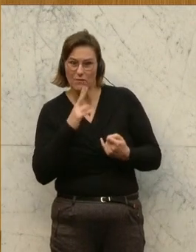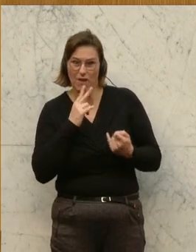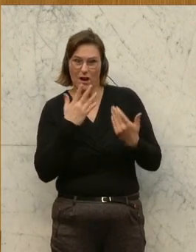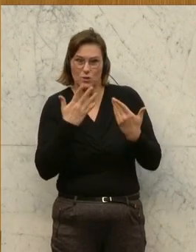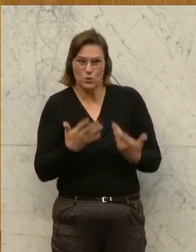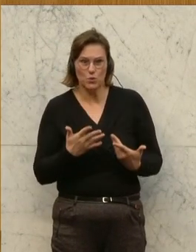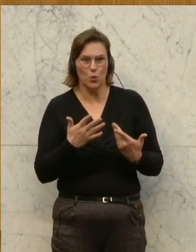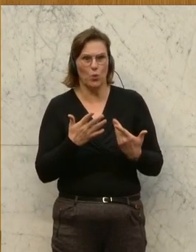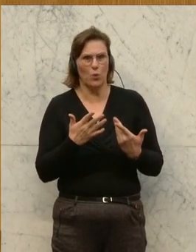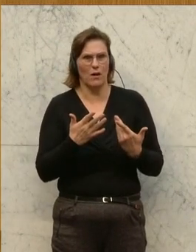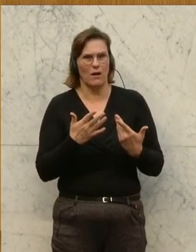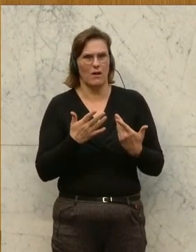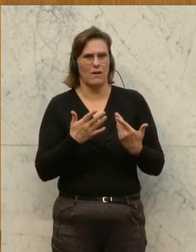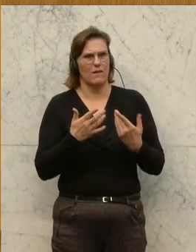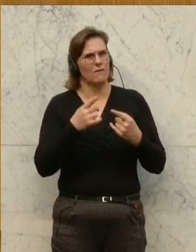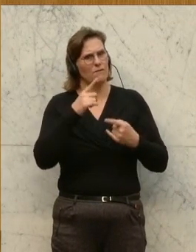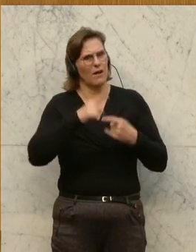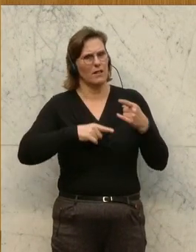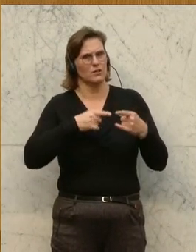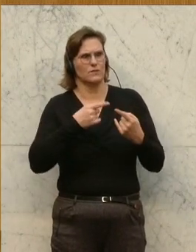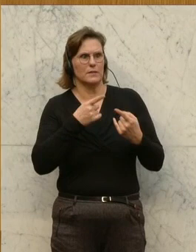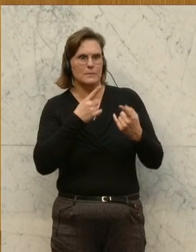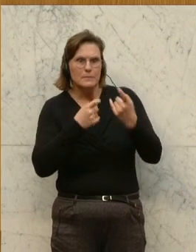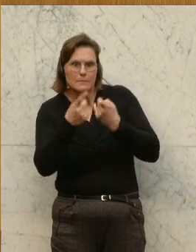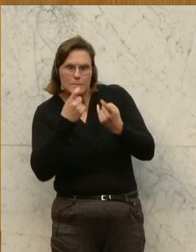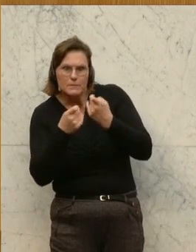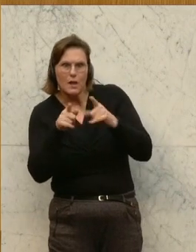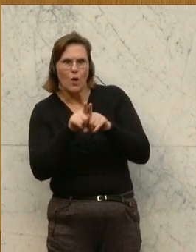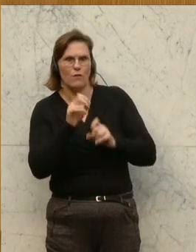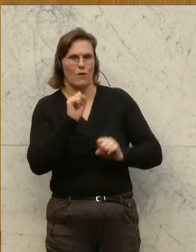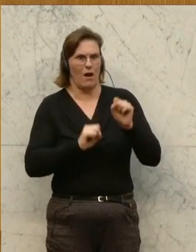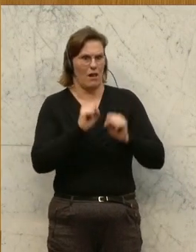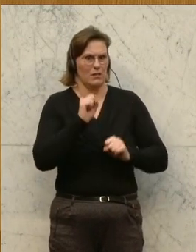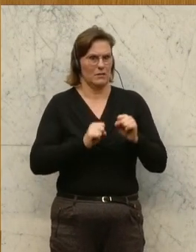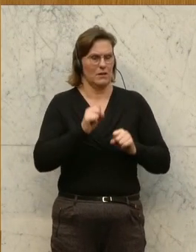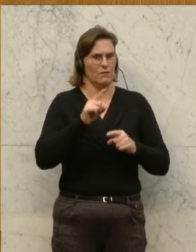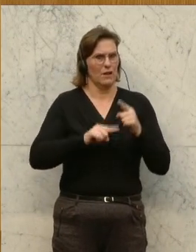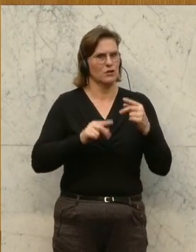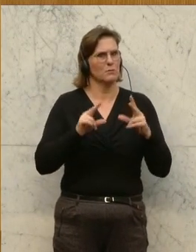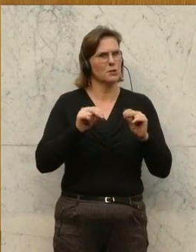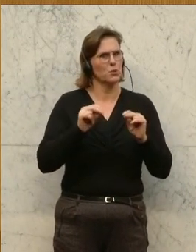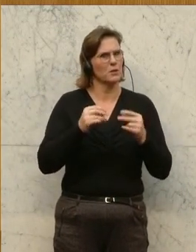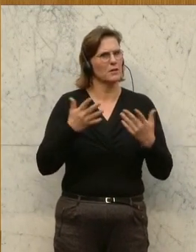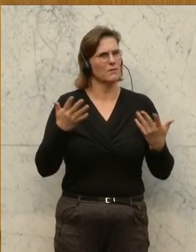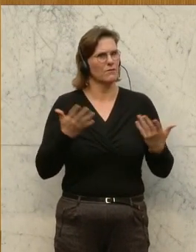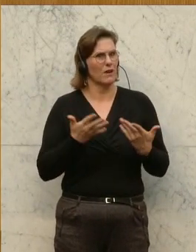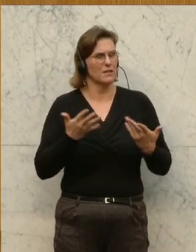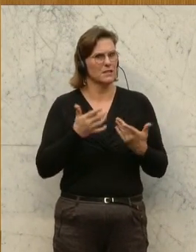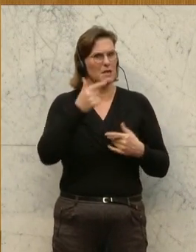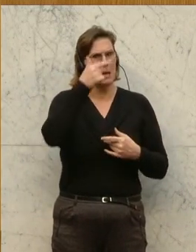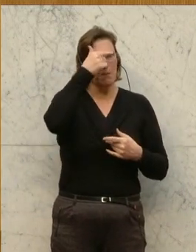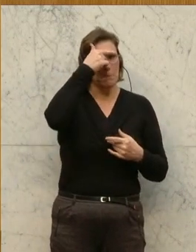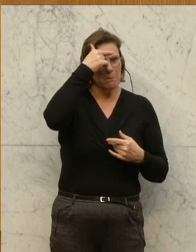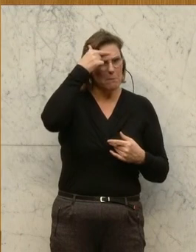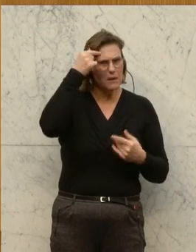vollkommen falsche Anreize setzen, nämlich auch verhaltensökonomische Anreize. Was bedeutet denn überhaupt das Menschsein?